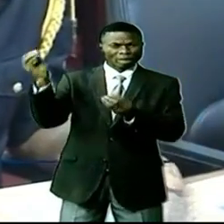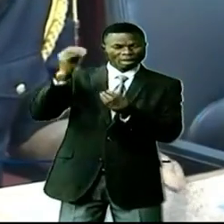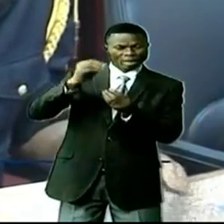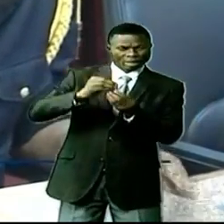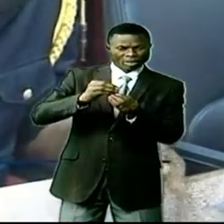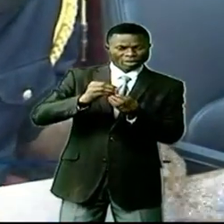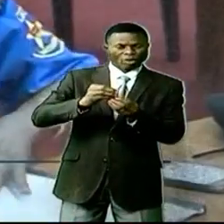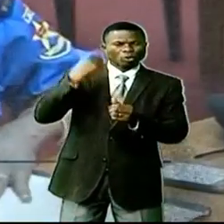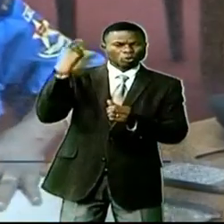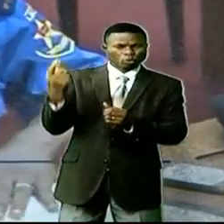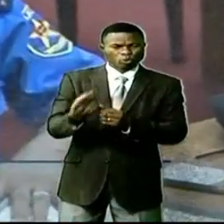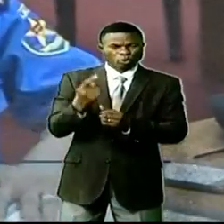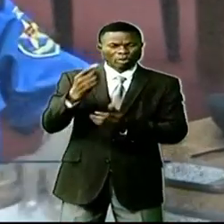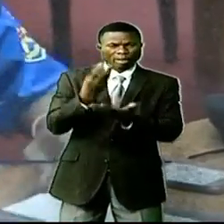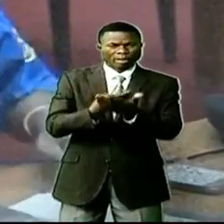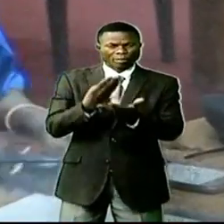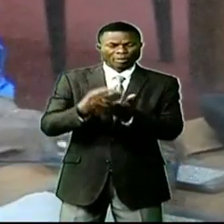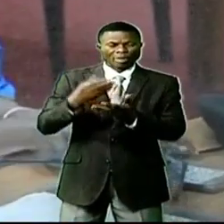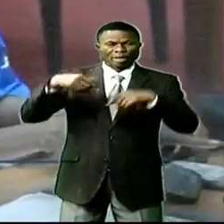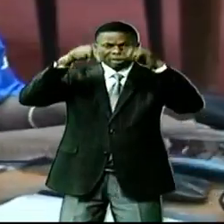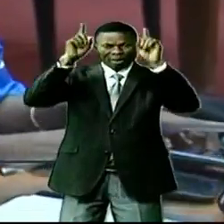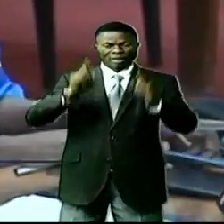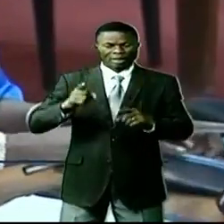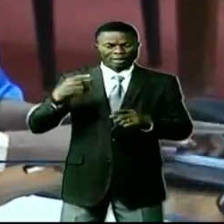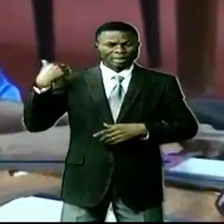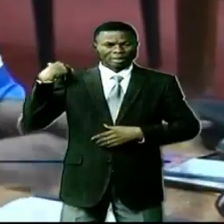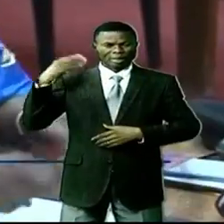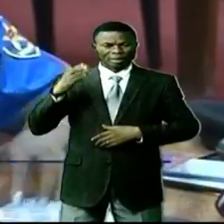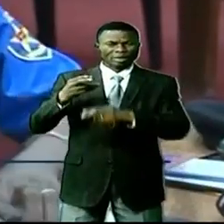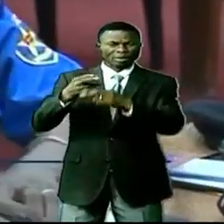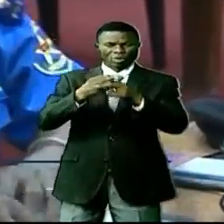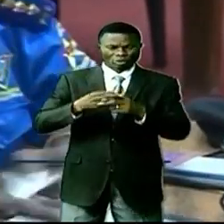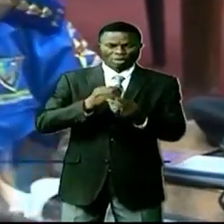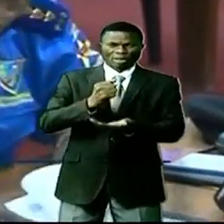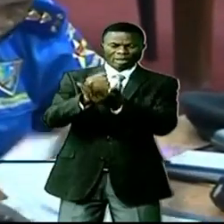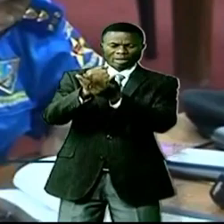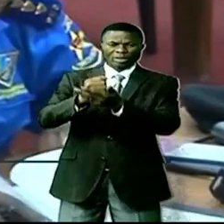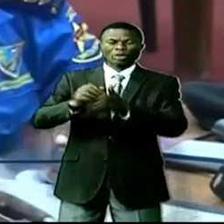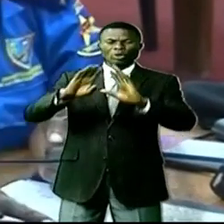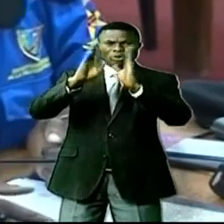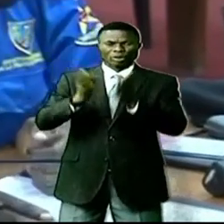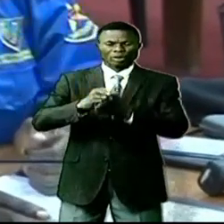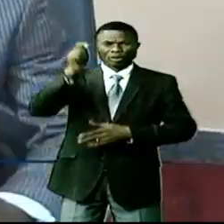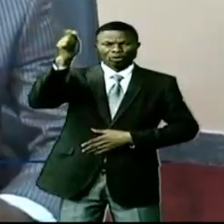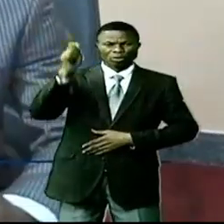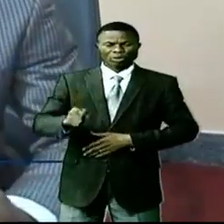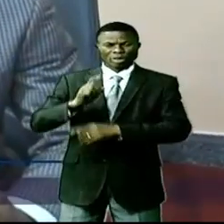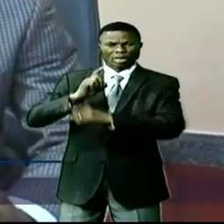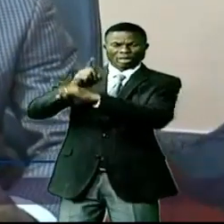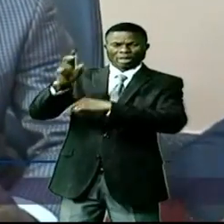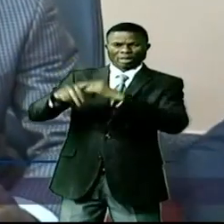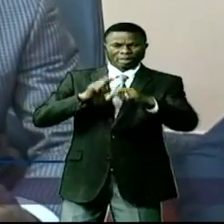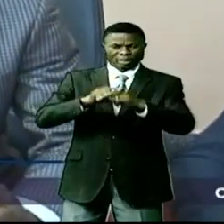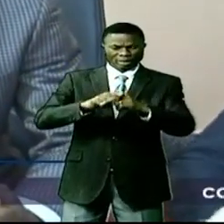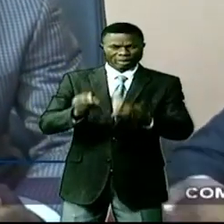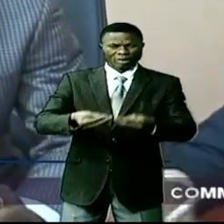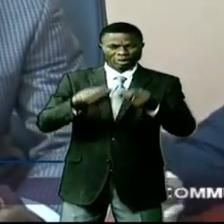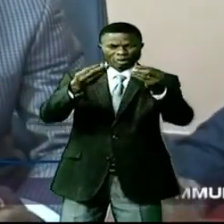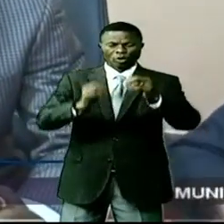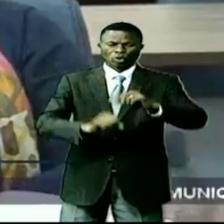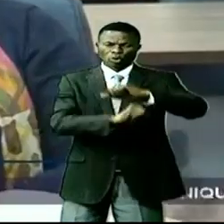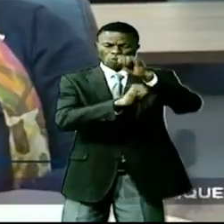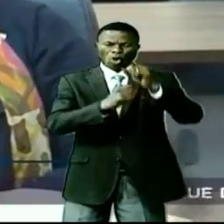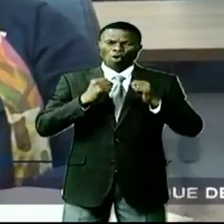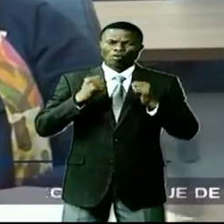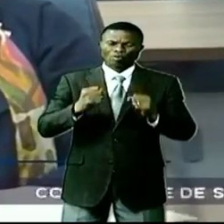substantielle du budget alloué à la sécurité pour permettre au ministère de la Défense nationale d'apporter un appui